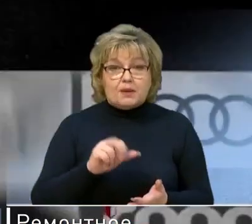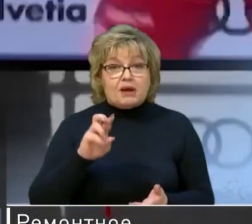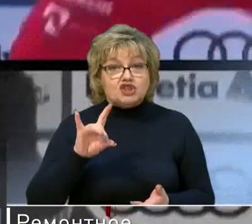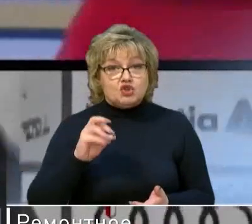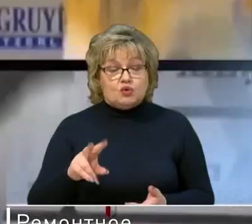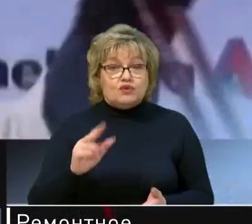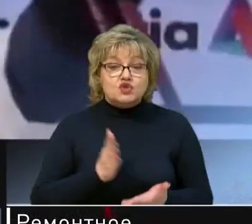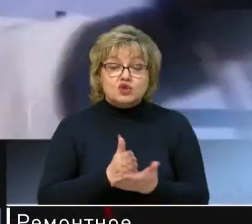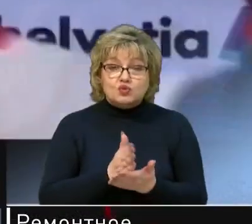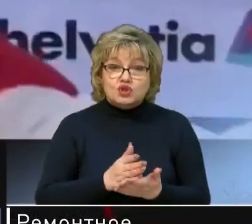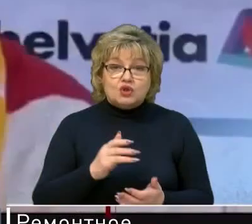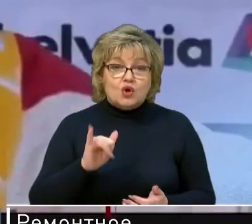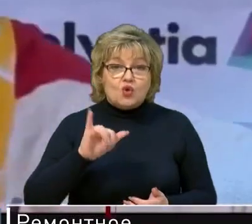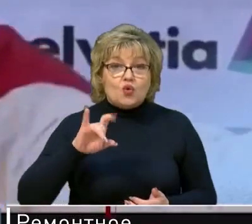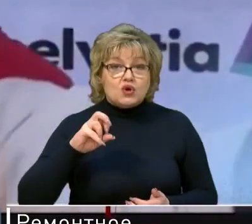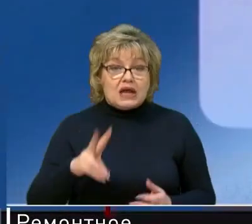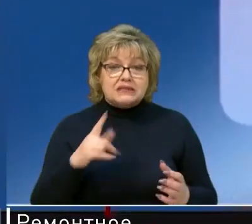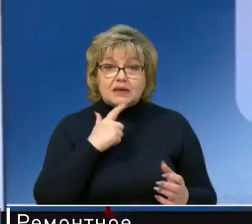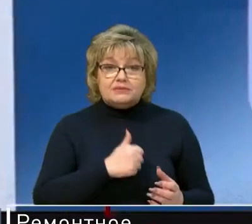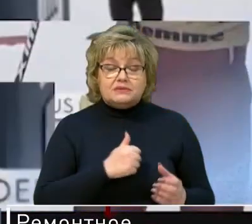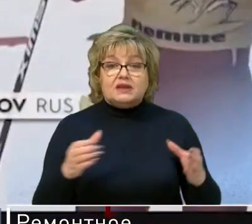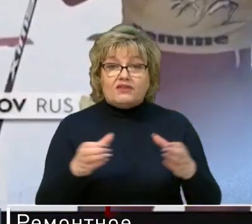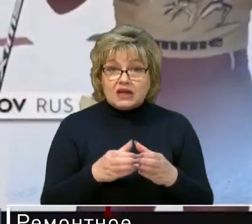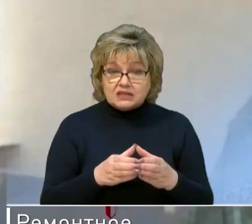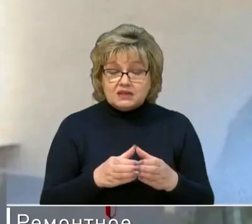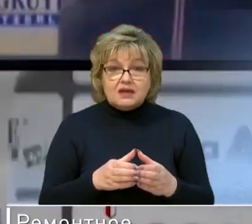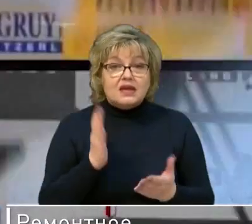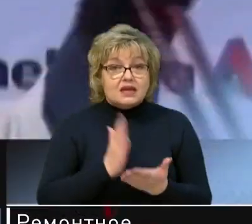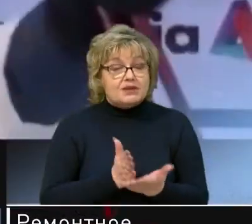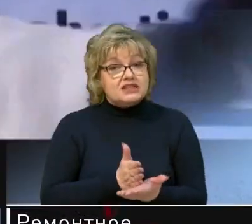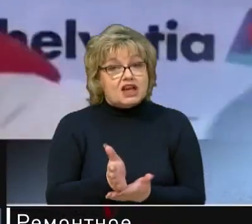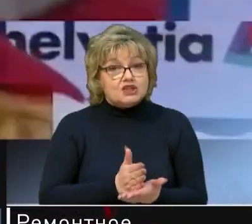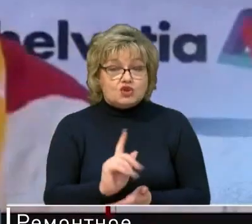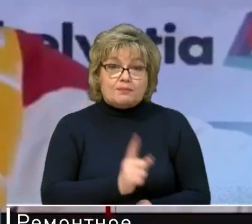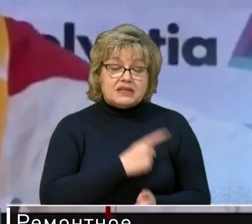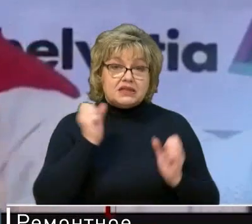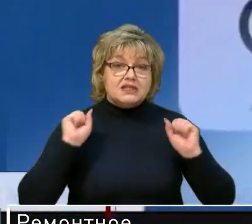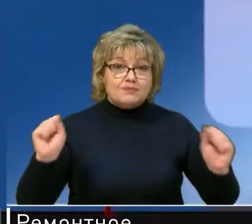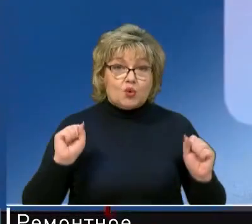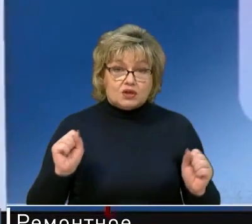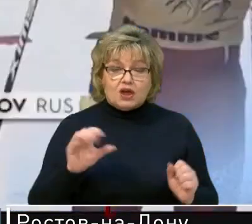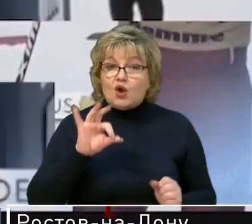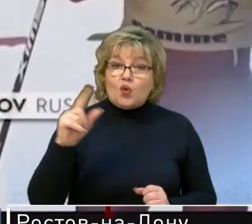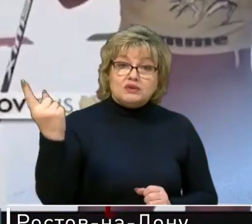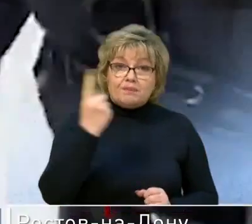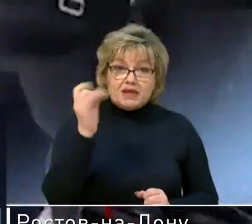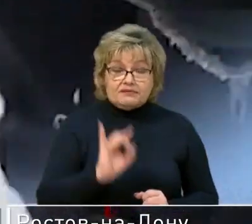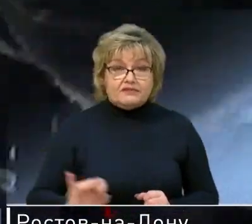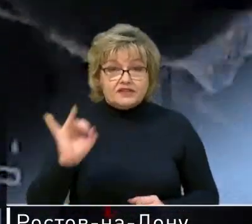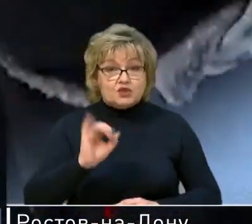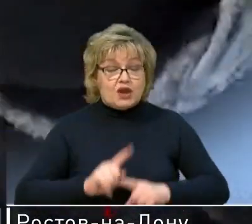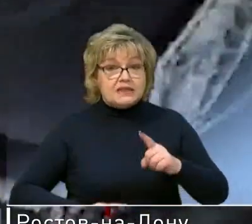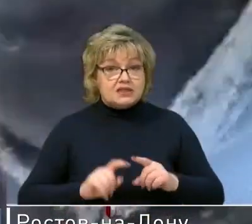служит в Уральском округе войск Национальной гвардии. Имеет звание заслуженного мастера спорта. Он первый в истории